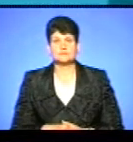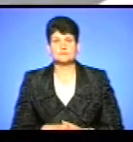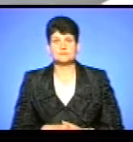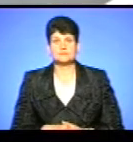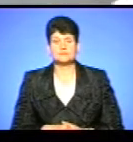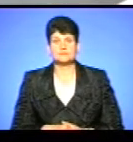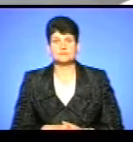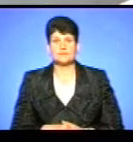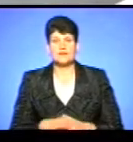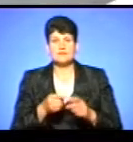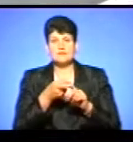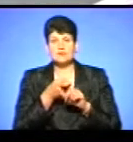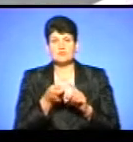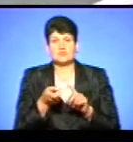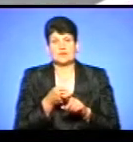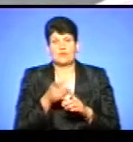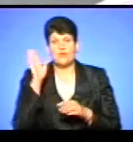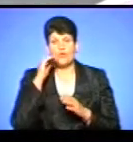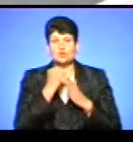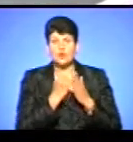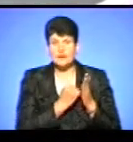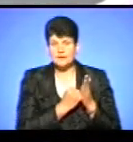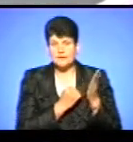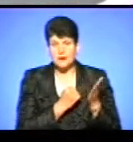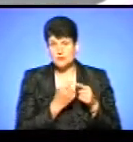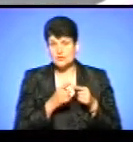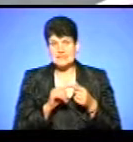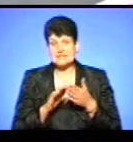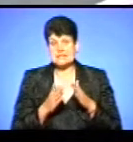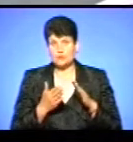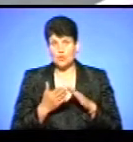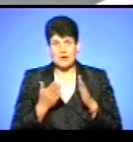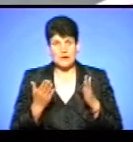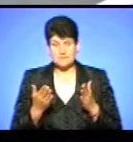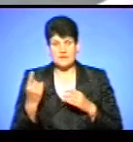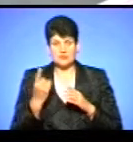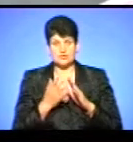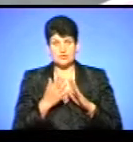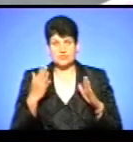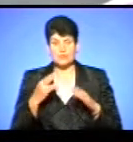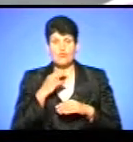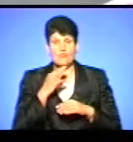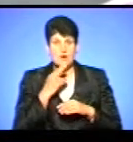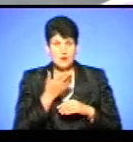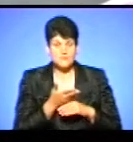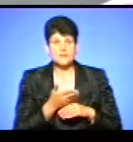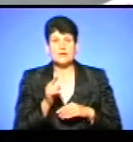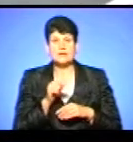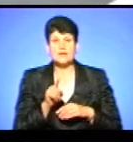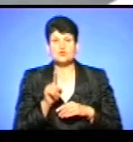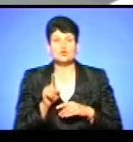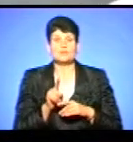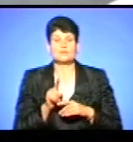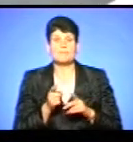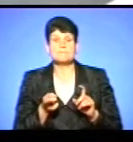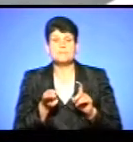З приводу причетності водоканалу до цієї ситуації, в першу чергу зверну увагу на те, що підключення